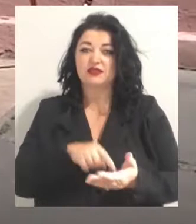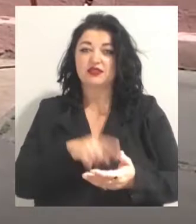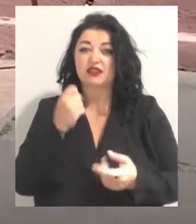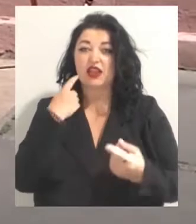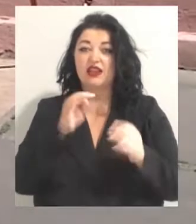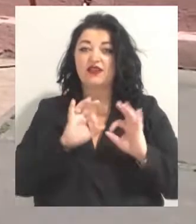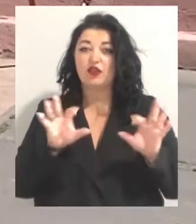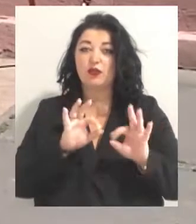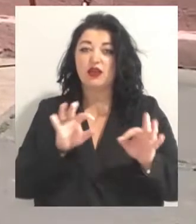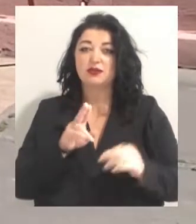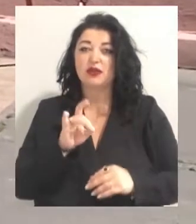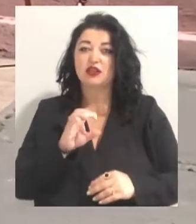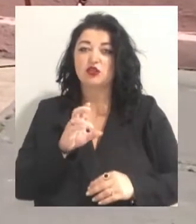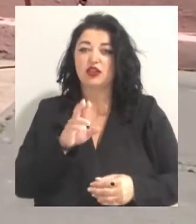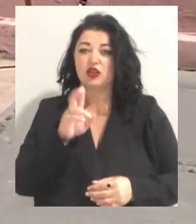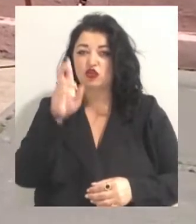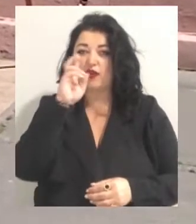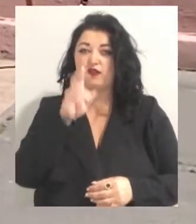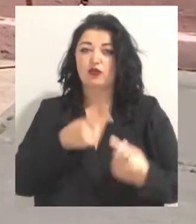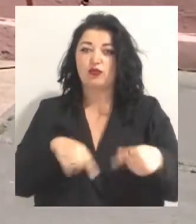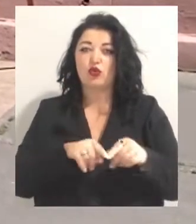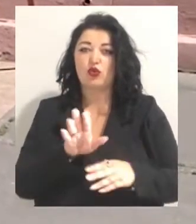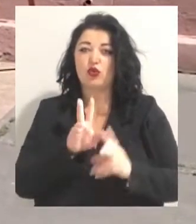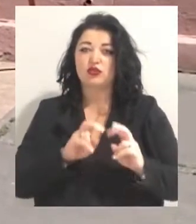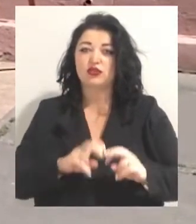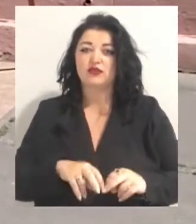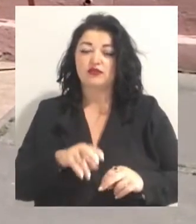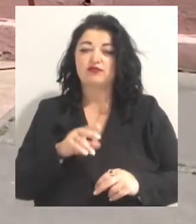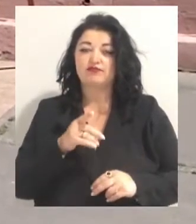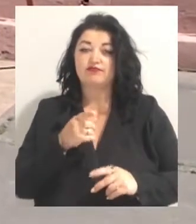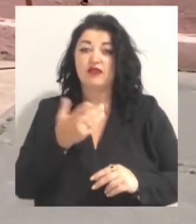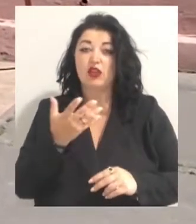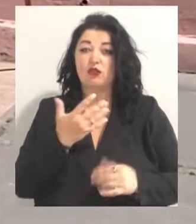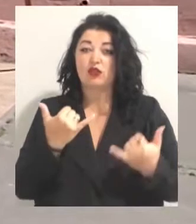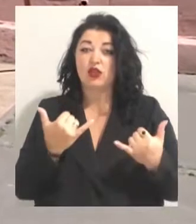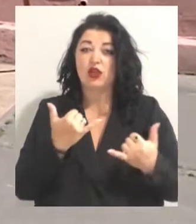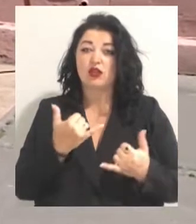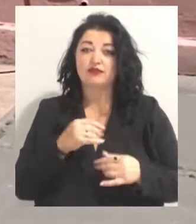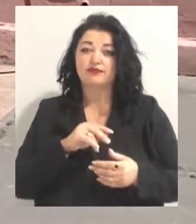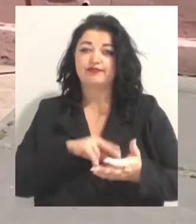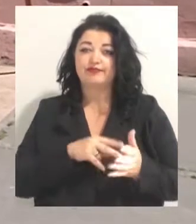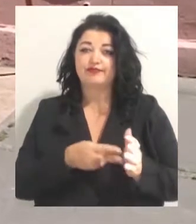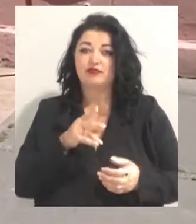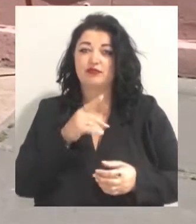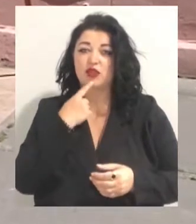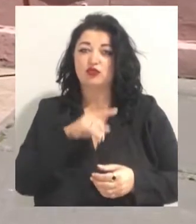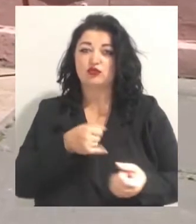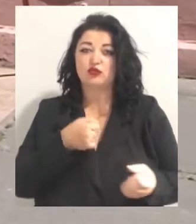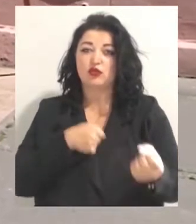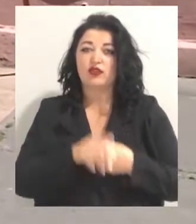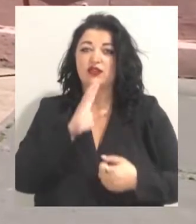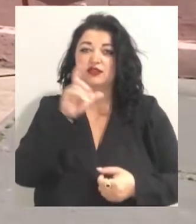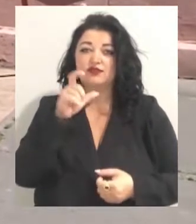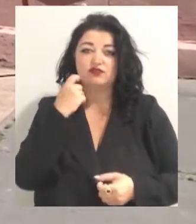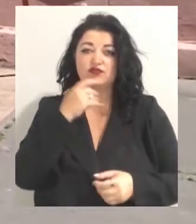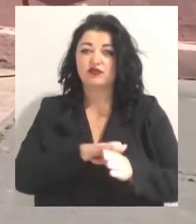бюро розслідувань, саме тут працював інспектор сектору ювенальної превенції, якого наразі підозрюють у зґвалтуванні 17-річної дівчини. За інформацією, яку нам